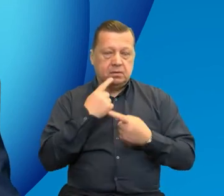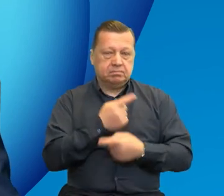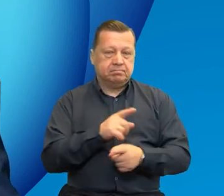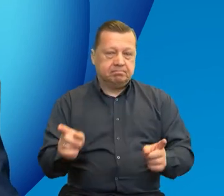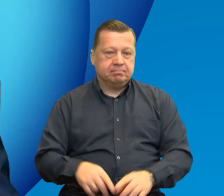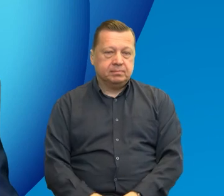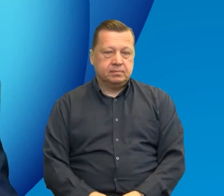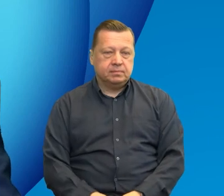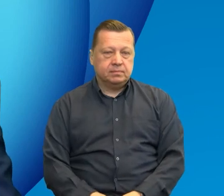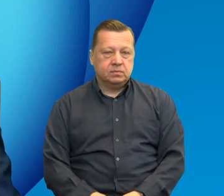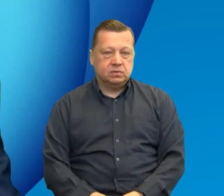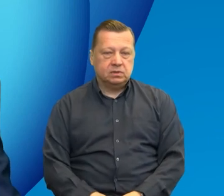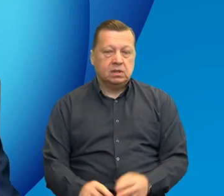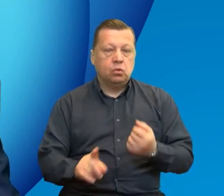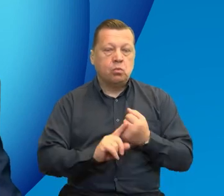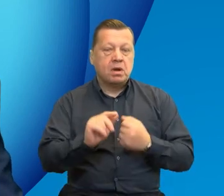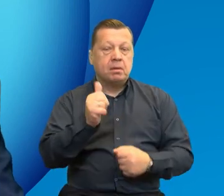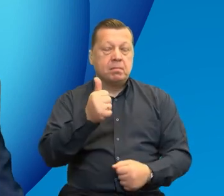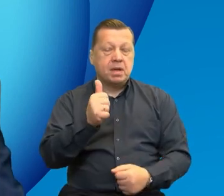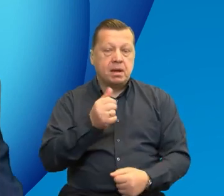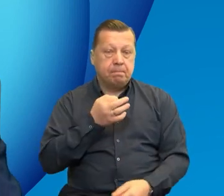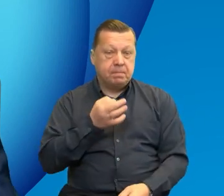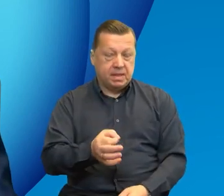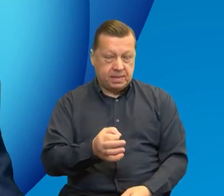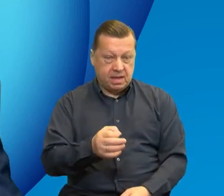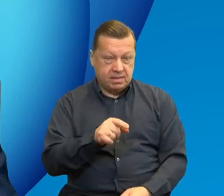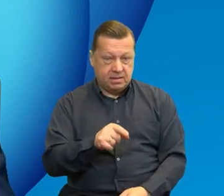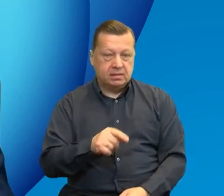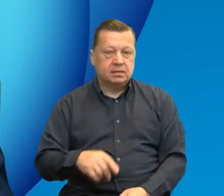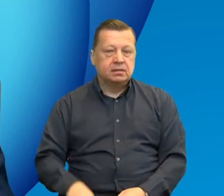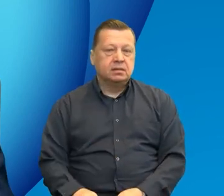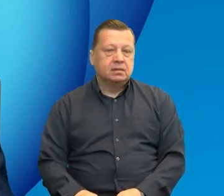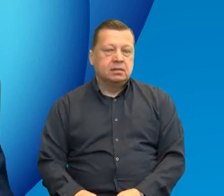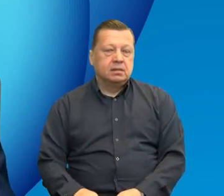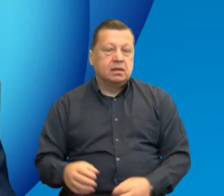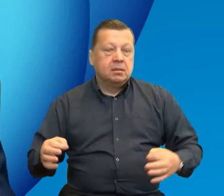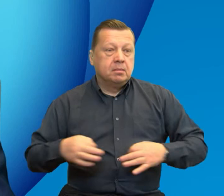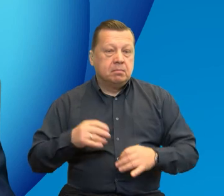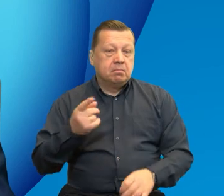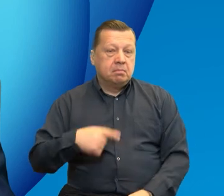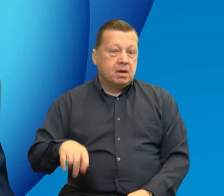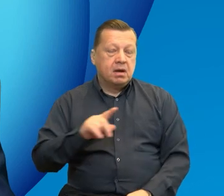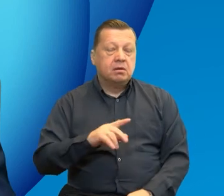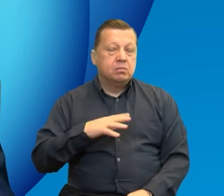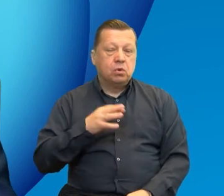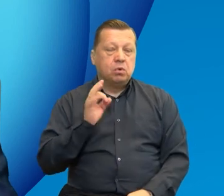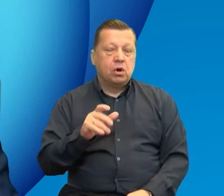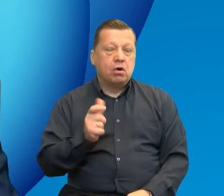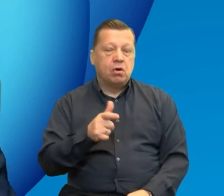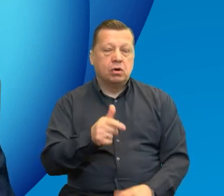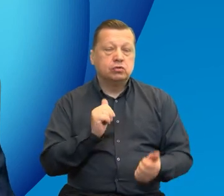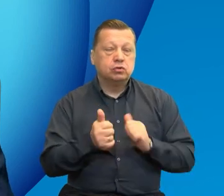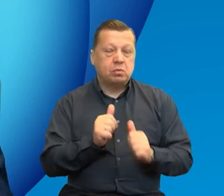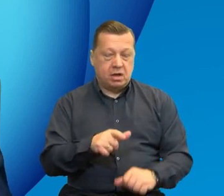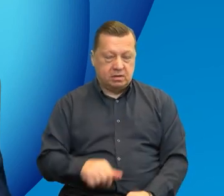W pytaniu numer jeden byliście Państwo pytani o sporty,